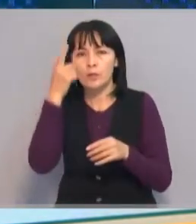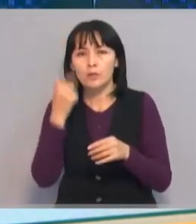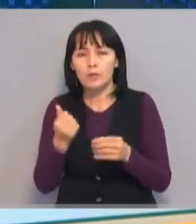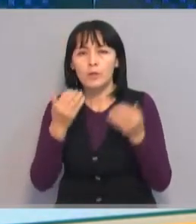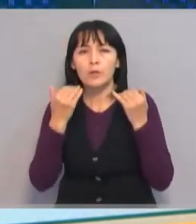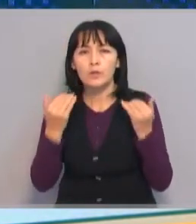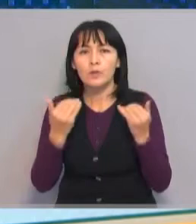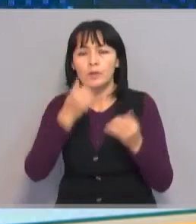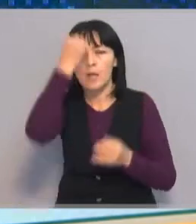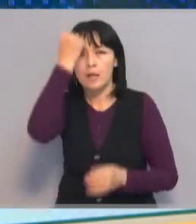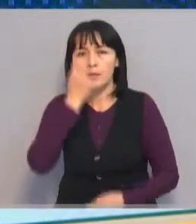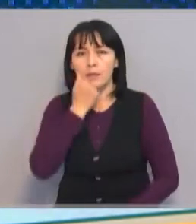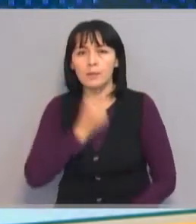қарағандықтары үшін алғыс білдіреміз.